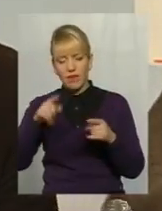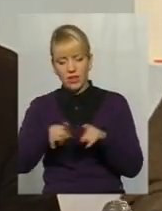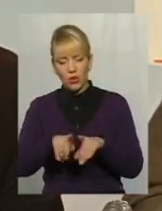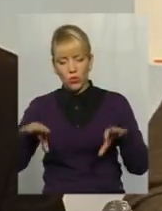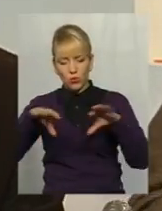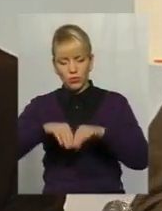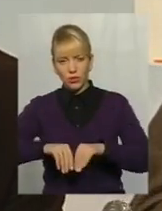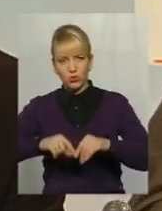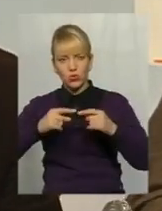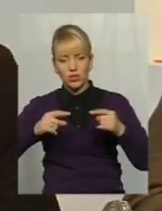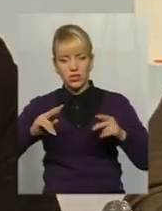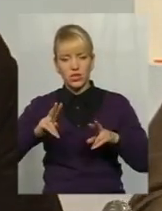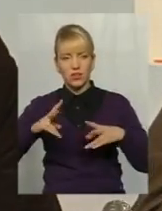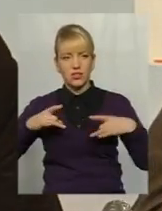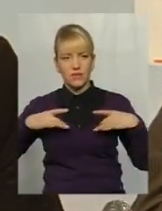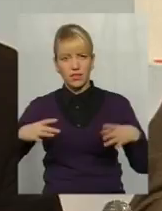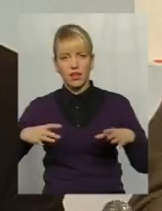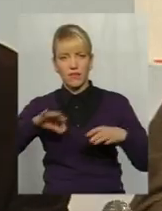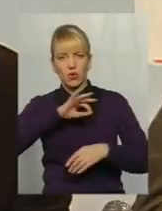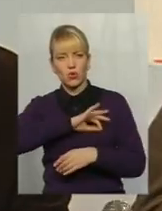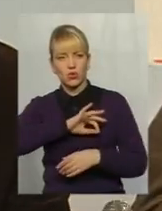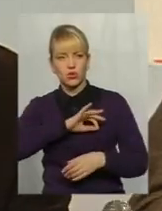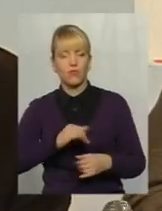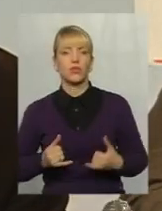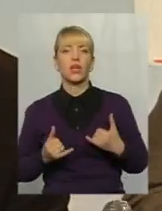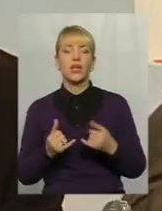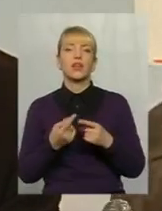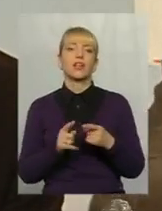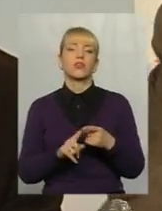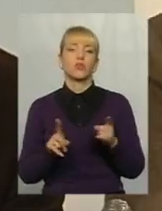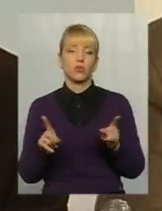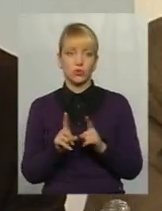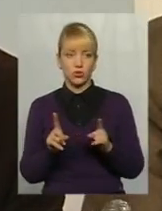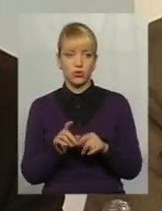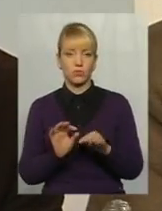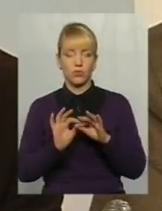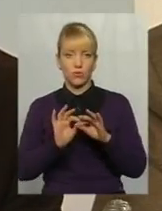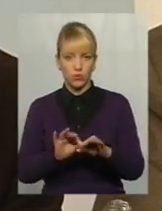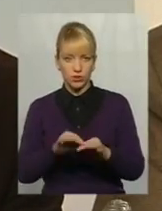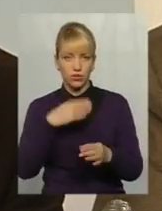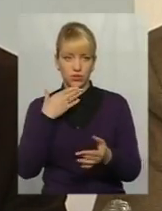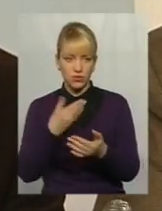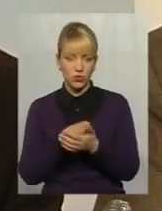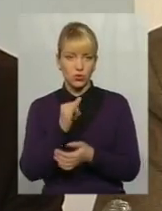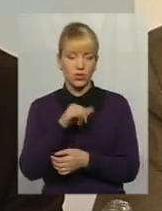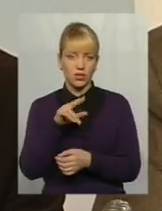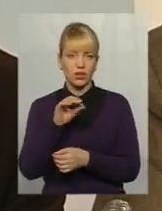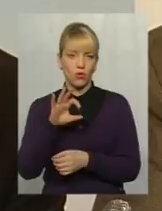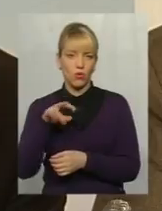як свята, вона використовувала для того, щоб проводити свою ідеологію.